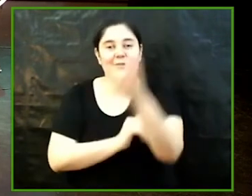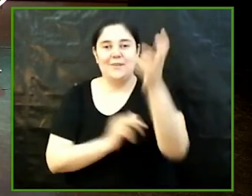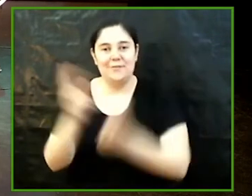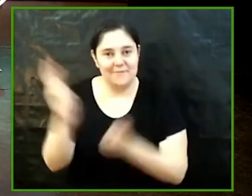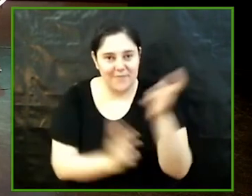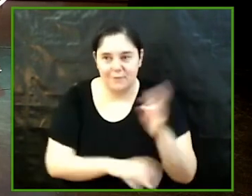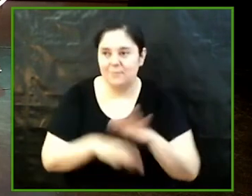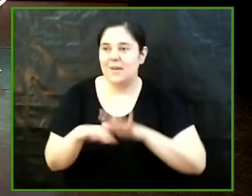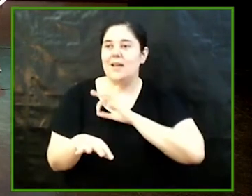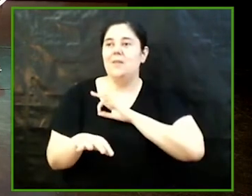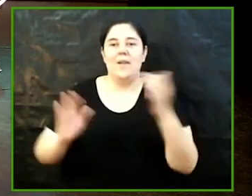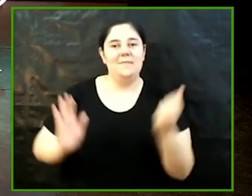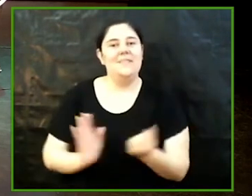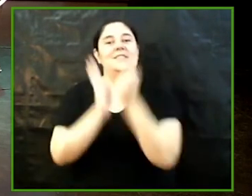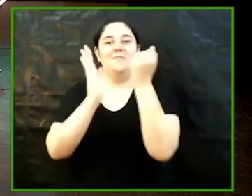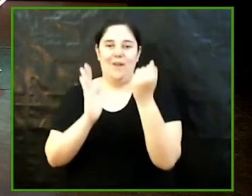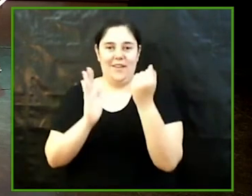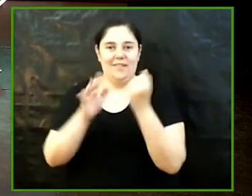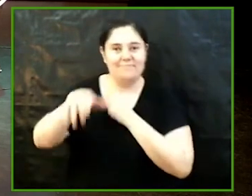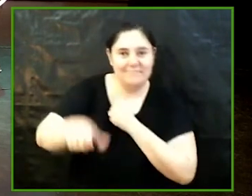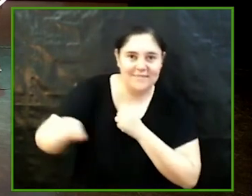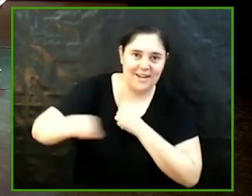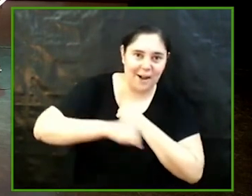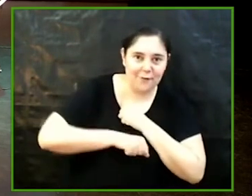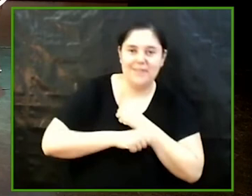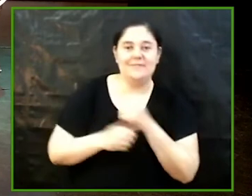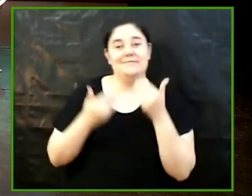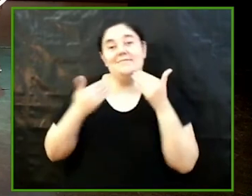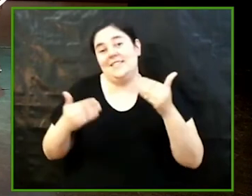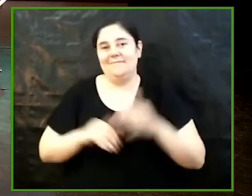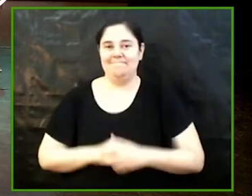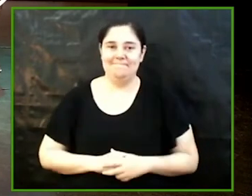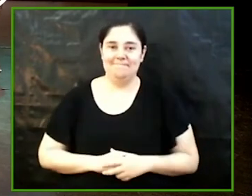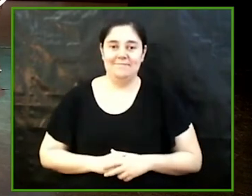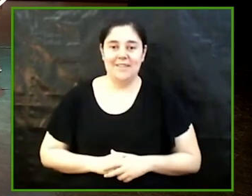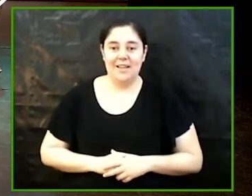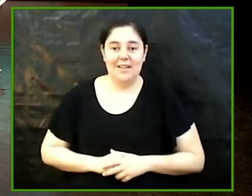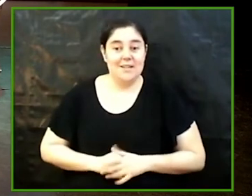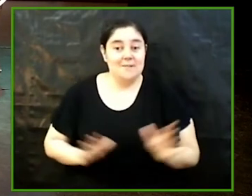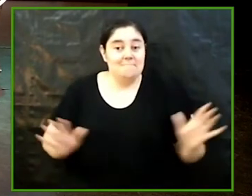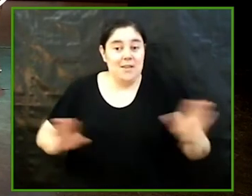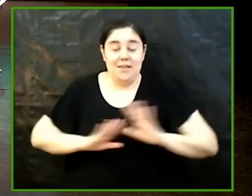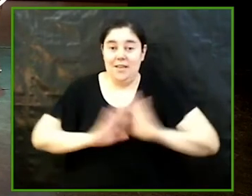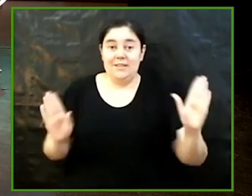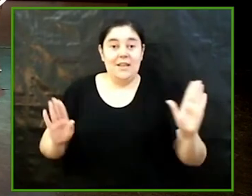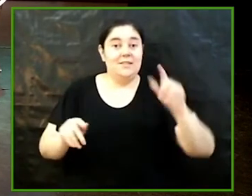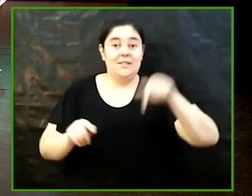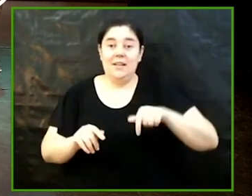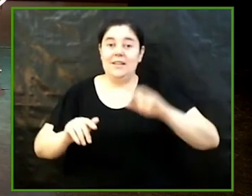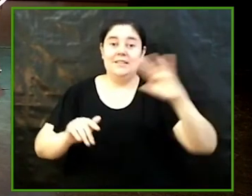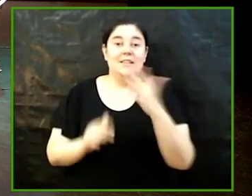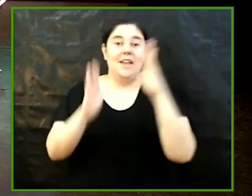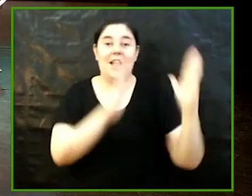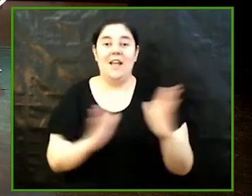vostre premi simbòlic en aquest acte i en això tanquem aquesta cinquena edició